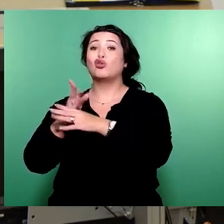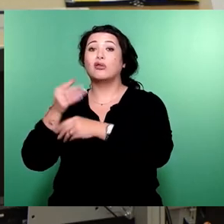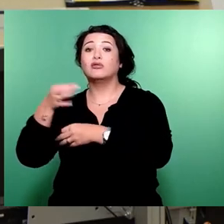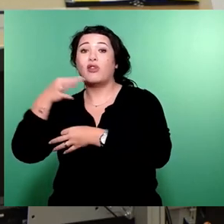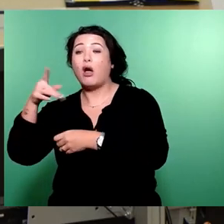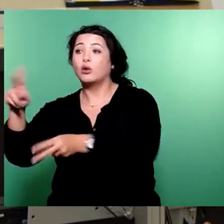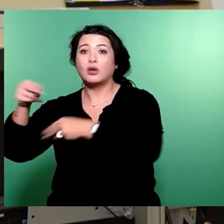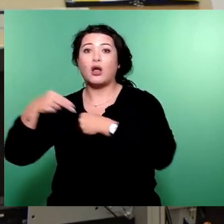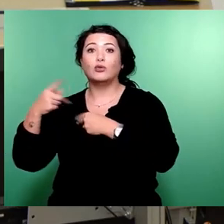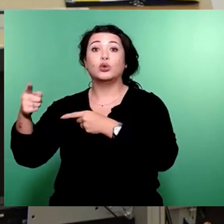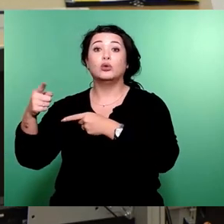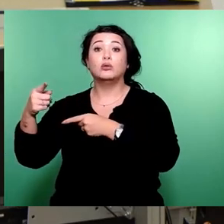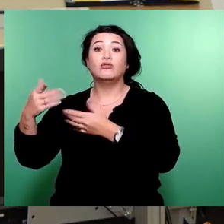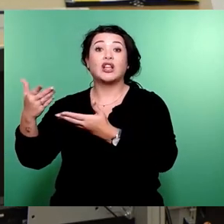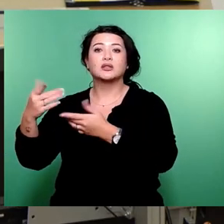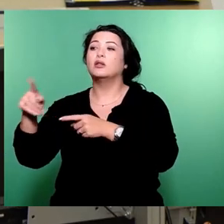bekannt.